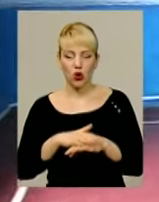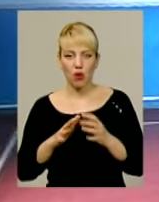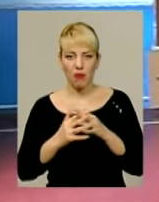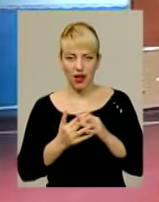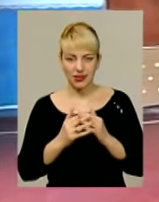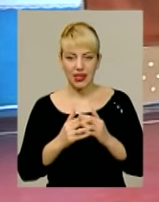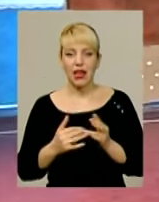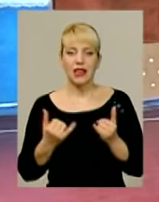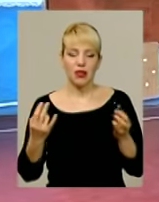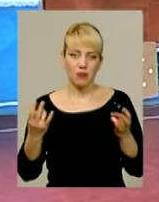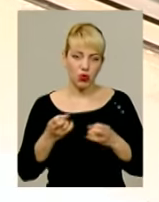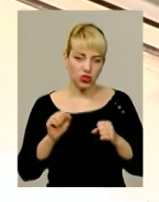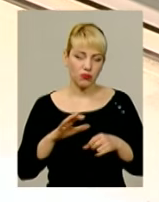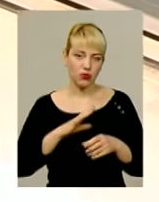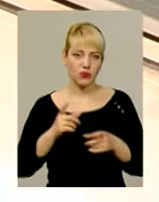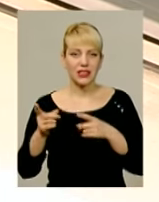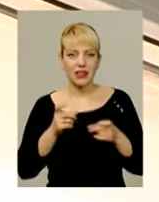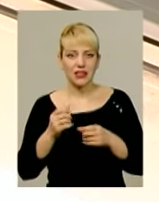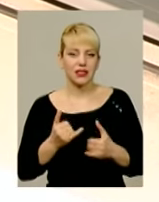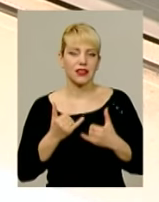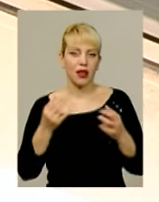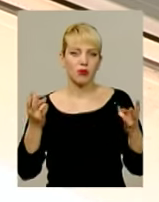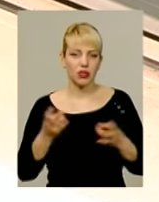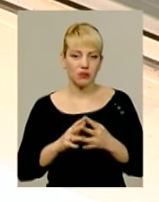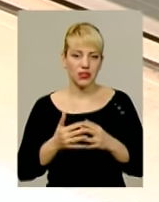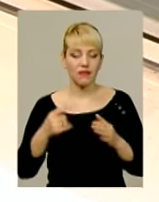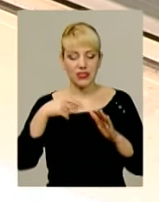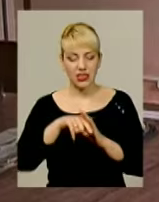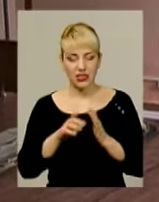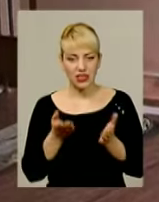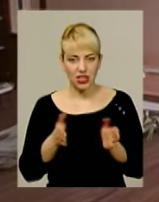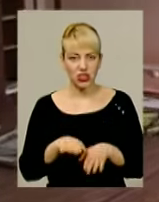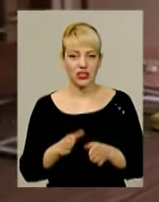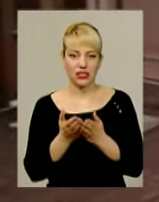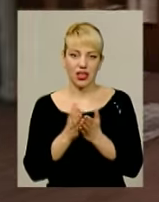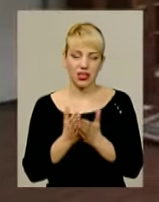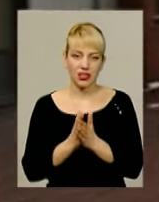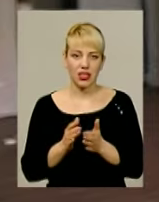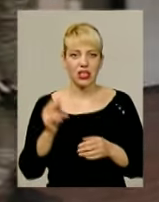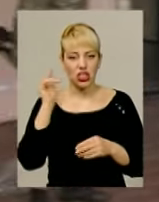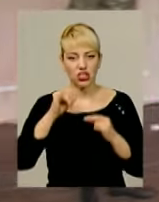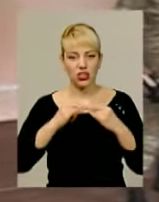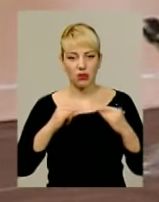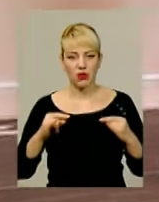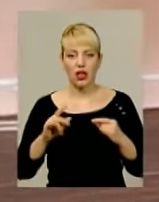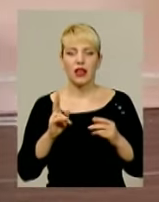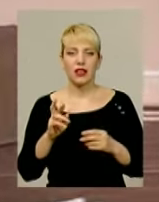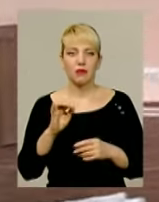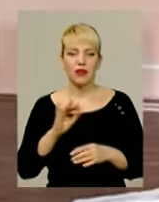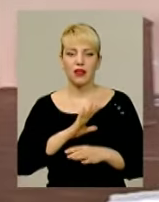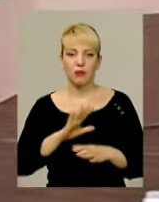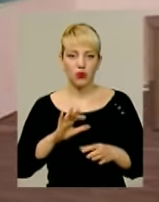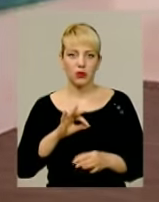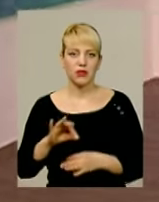задіяти для потреб села. У середині ж будівлі лишилися книги та шкільне приладдя, котрі теж були б незайвими для школярів району.